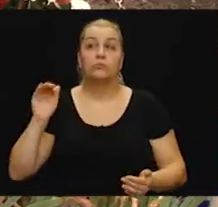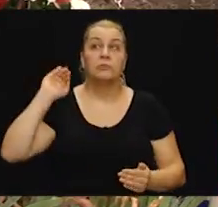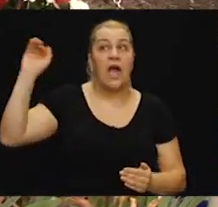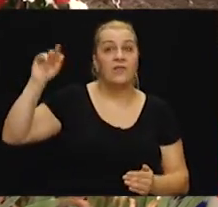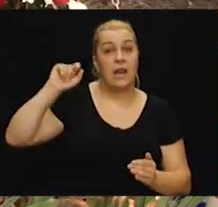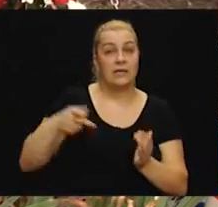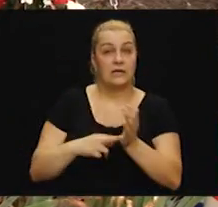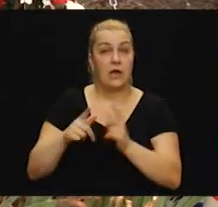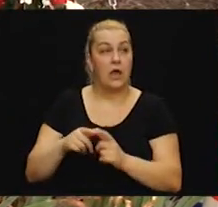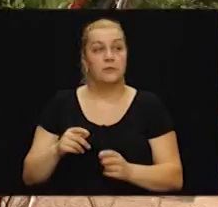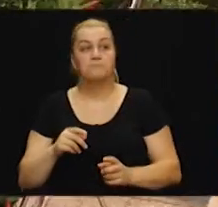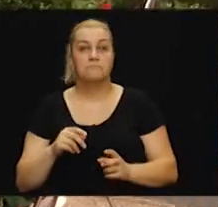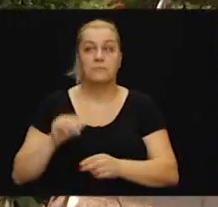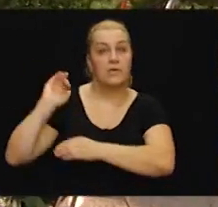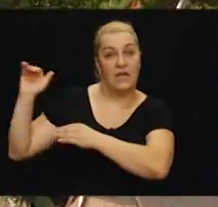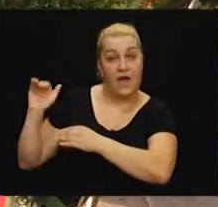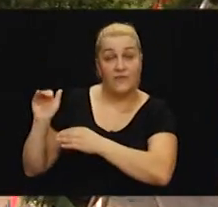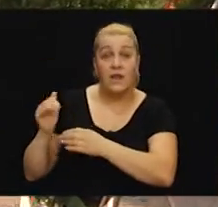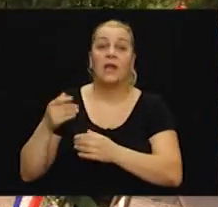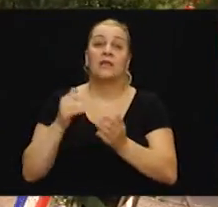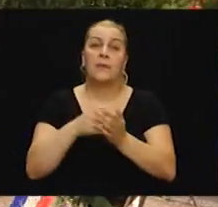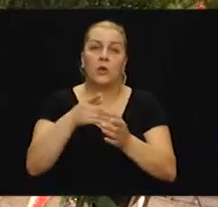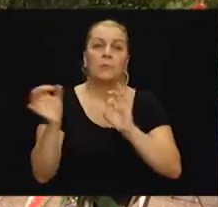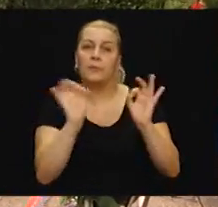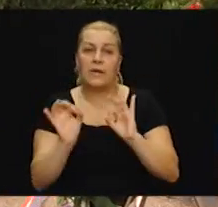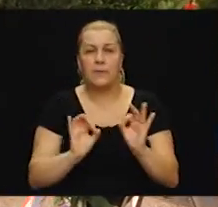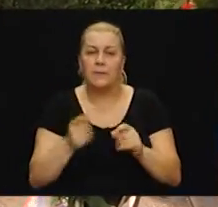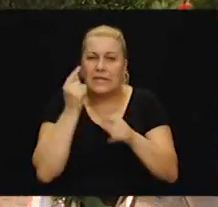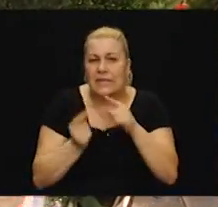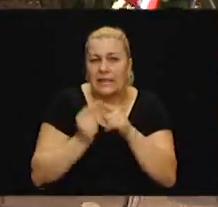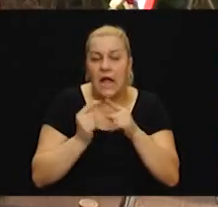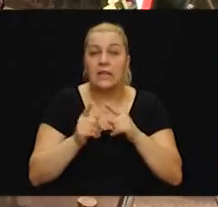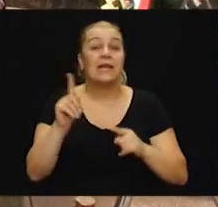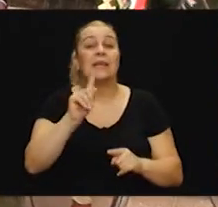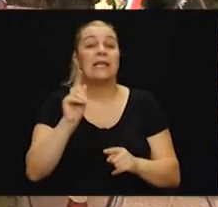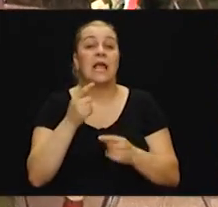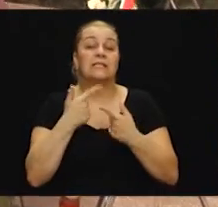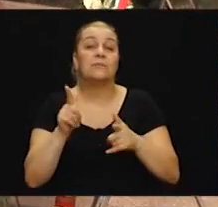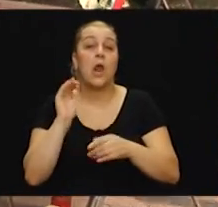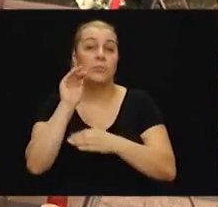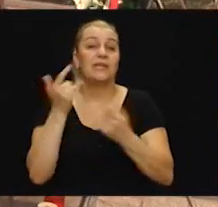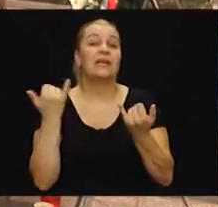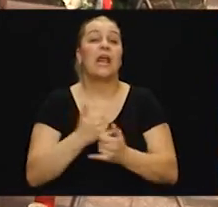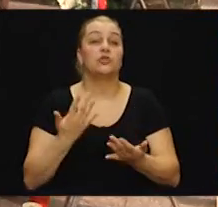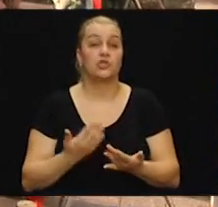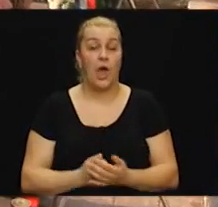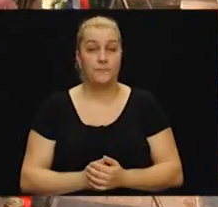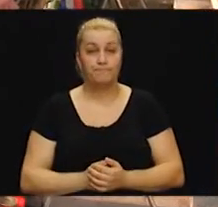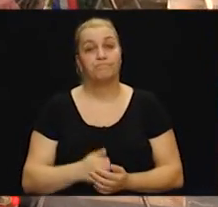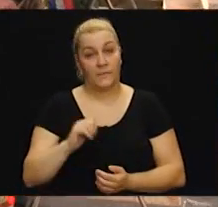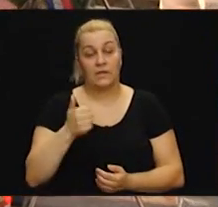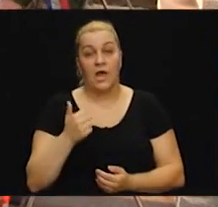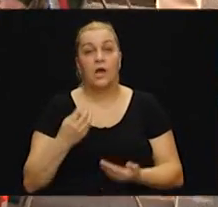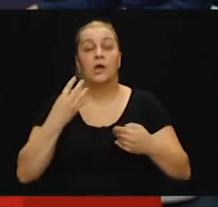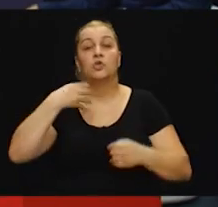Jugoslavijske jednog armije i trebalo je sve to pripremiti danima, danima, do u detalji, jer greške nije smjelo biti. Dakle, 9.